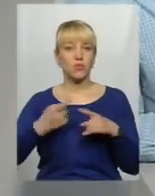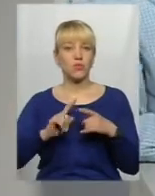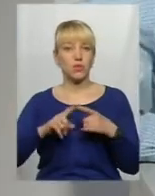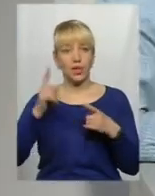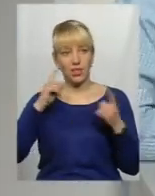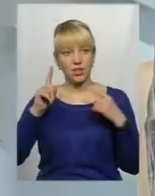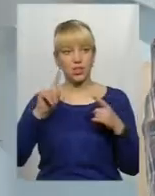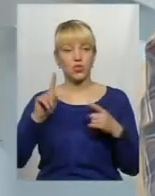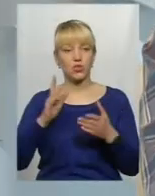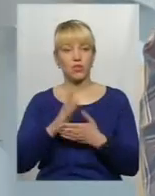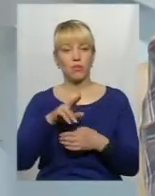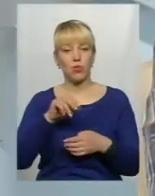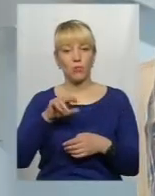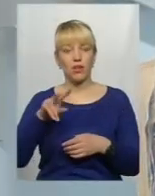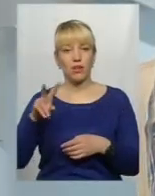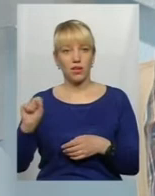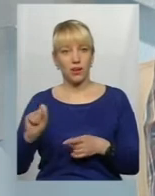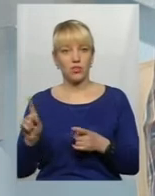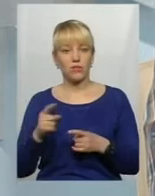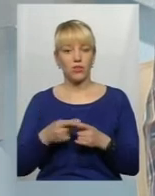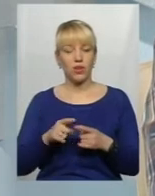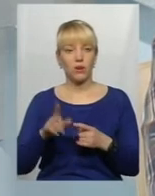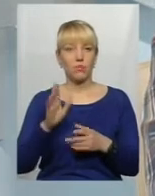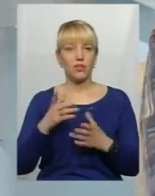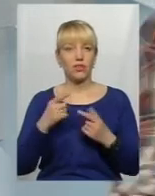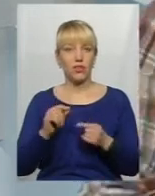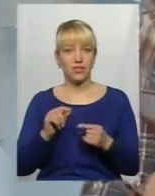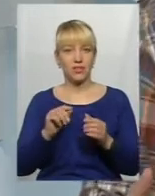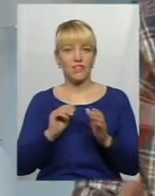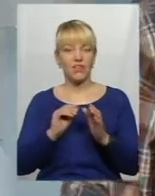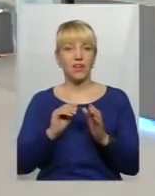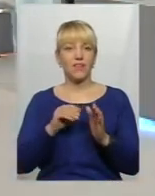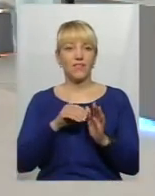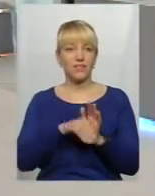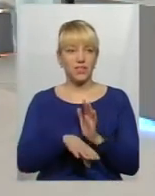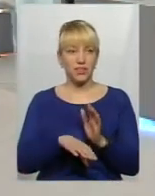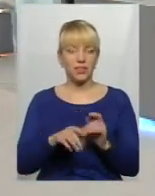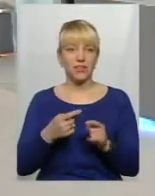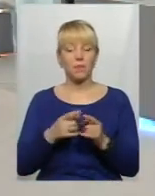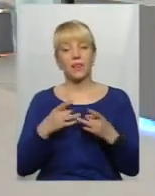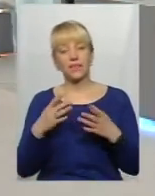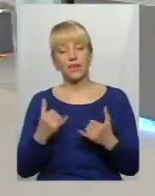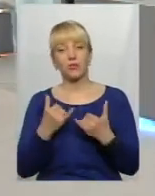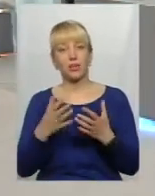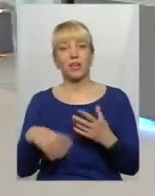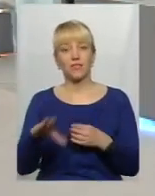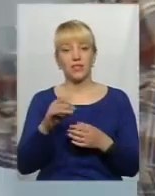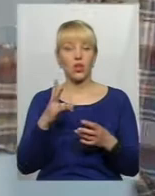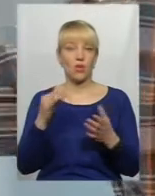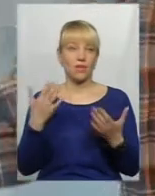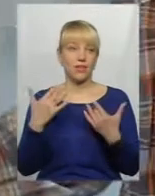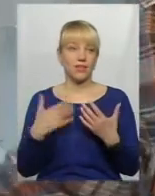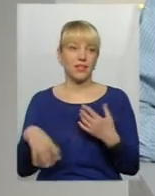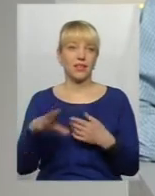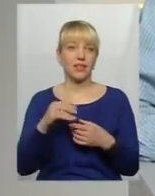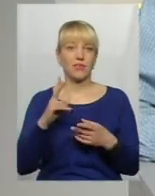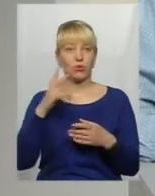тут визрила Андрія Попека, що вона буде колись десь втілення. Мало бути таке гасло. Свято для всіх, а вихідний тільки для тих,